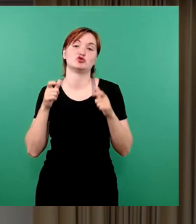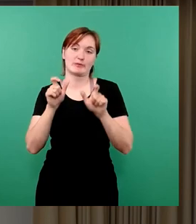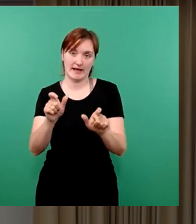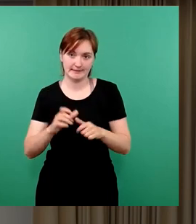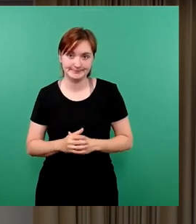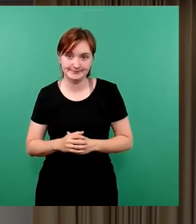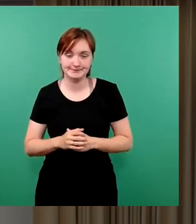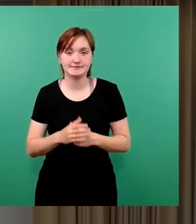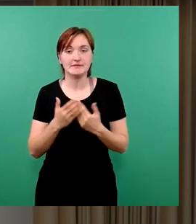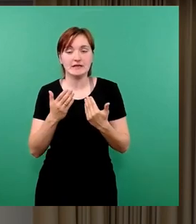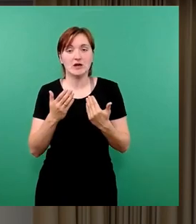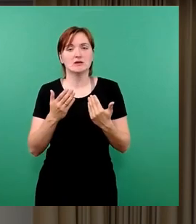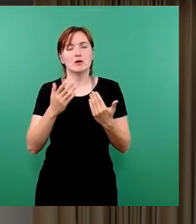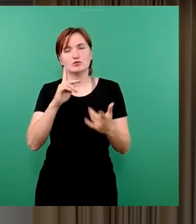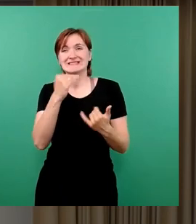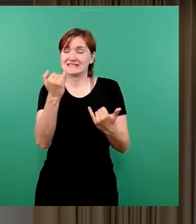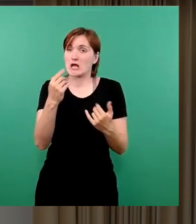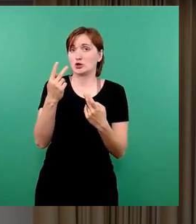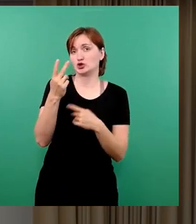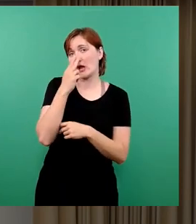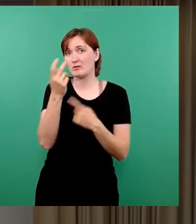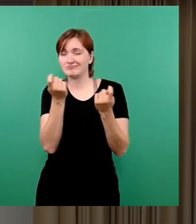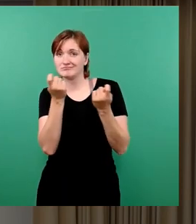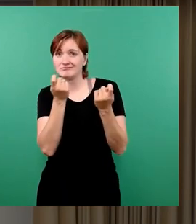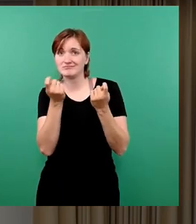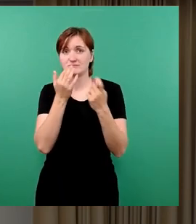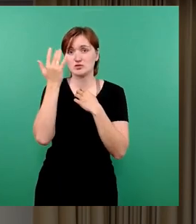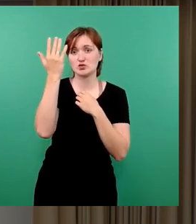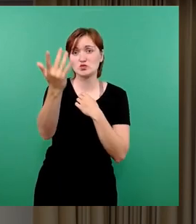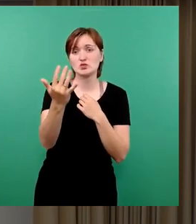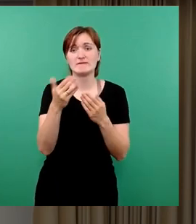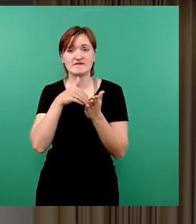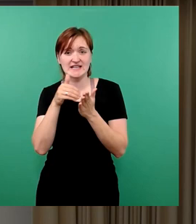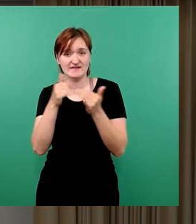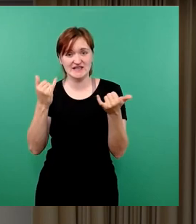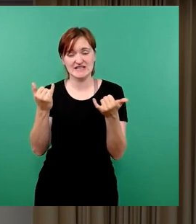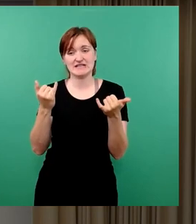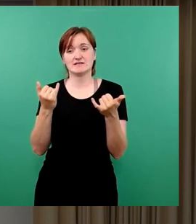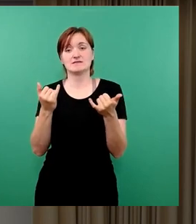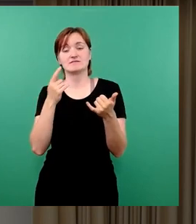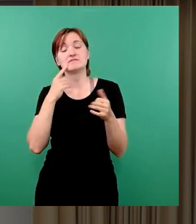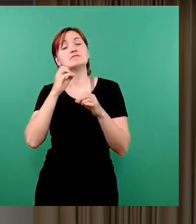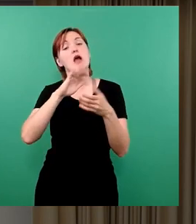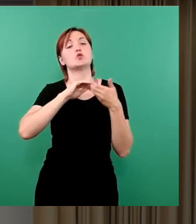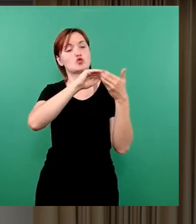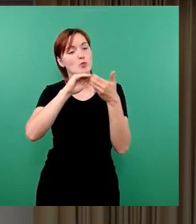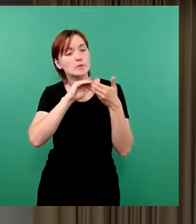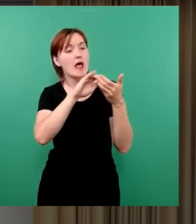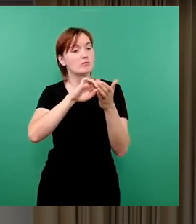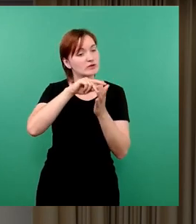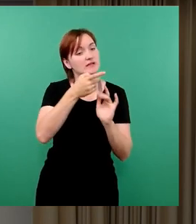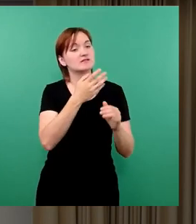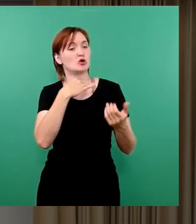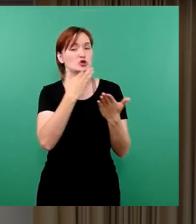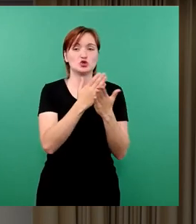eben schauen müssen, wie wir auf der einen Seite kämpfen, und das macht die kommunale Familie, auf allen Ebenen